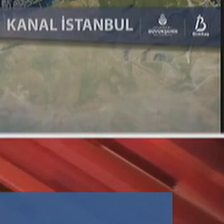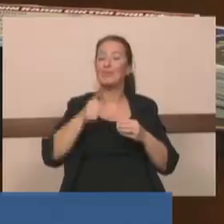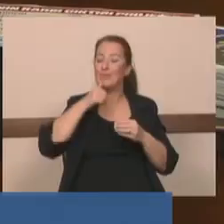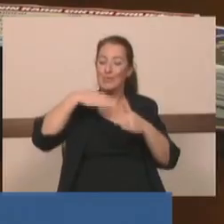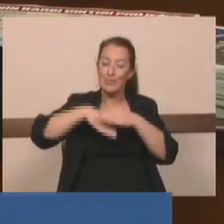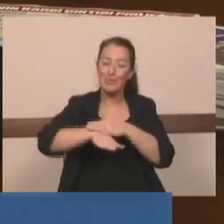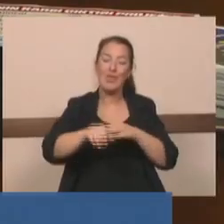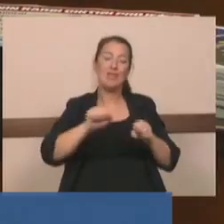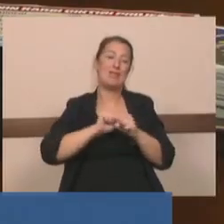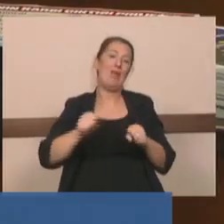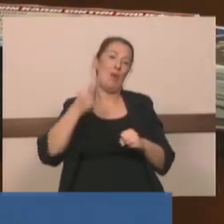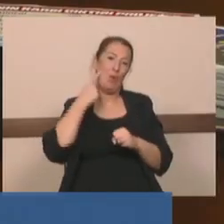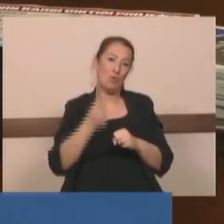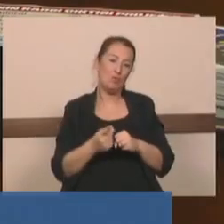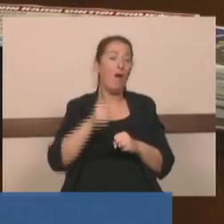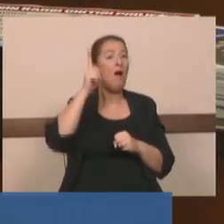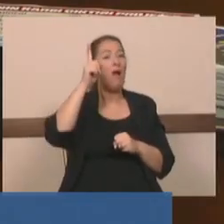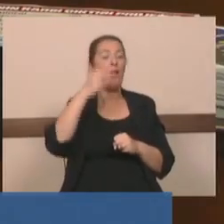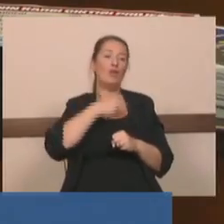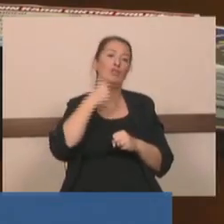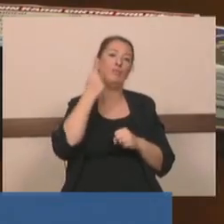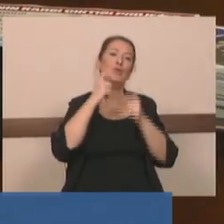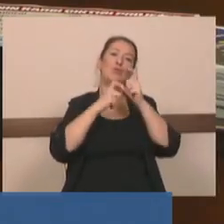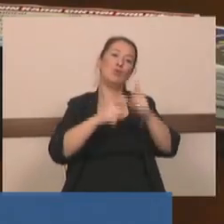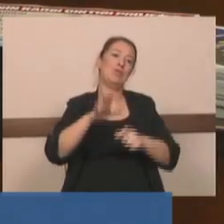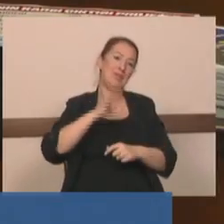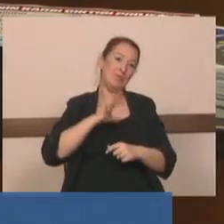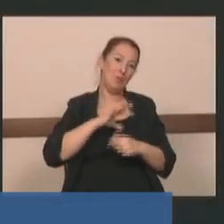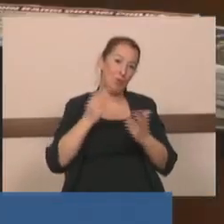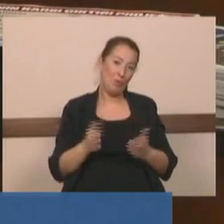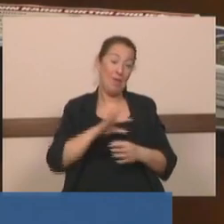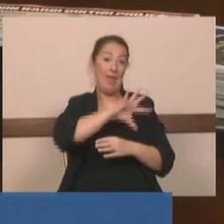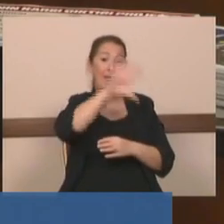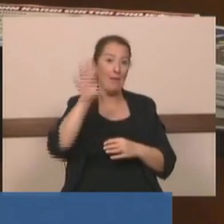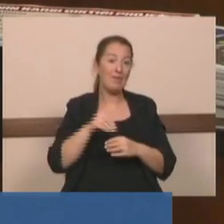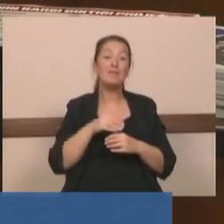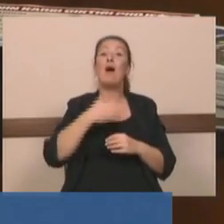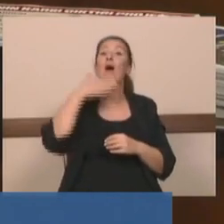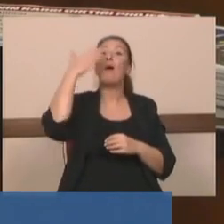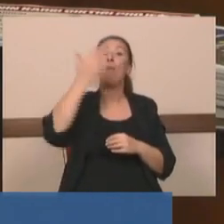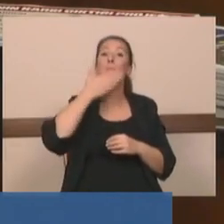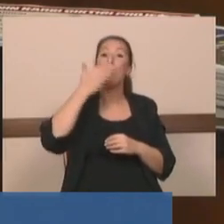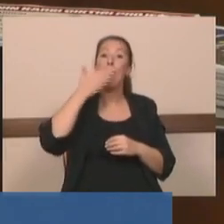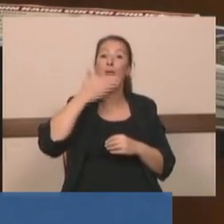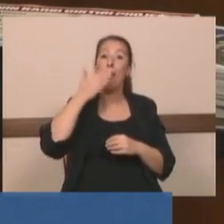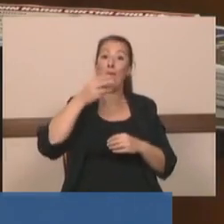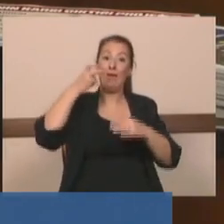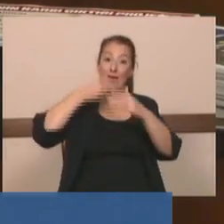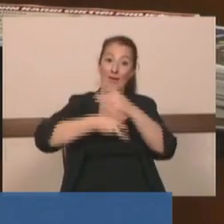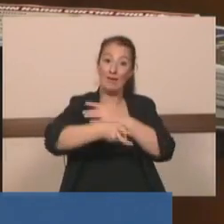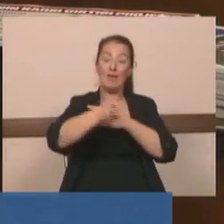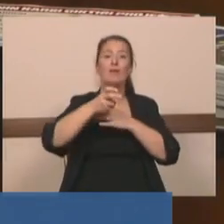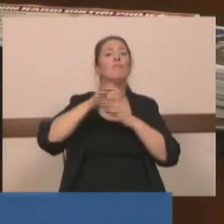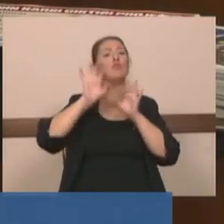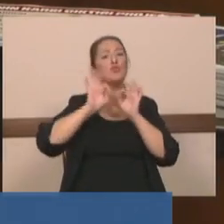inecek. Allah aşkına bir soru sormak istiyorum hepinize. Marmara'ya da şu ana kadar yolculuk yapan